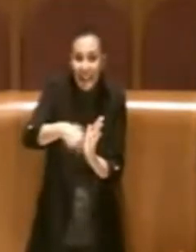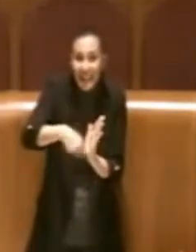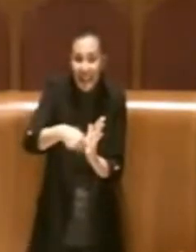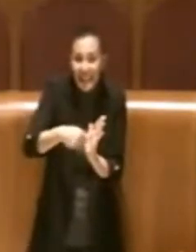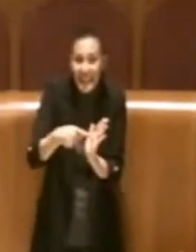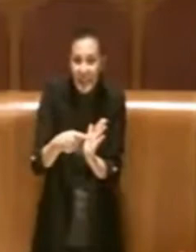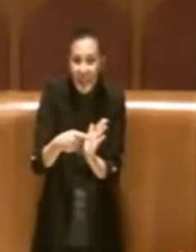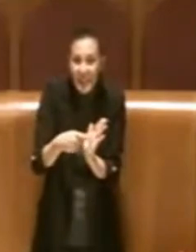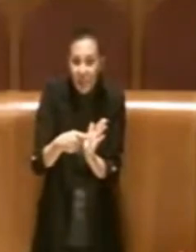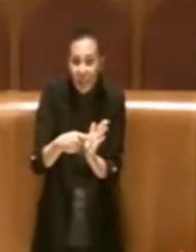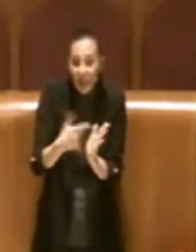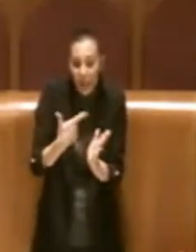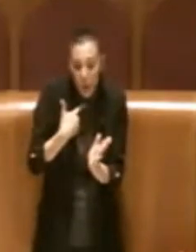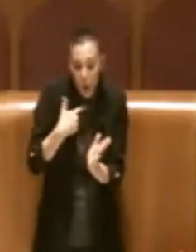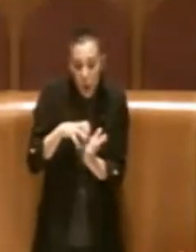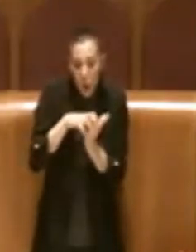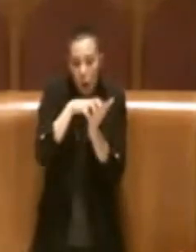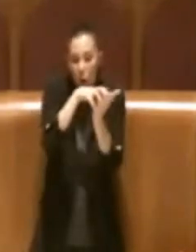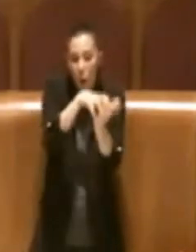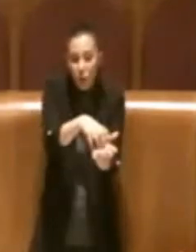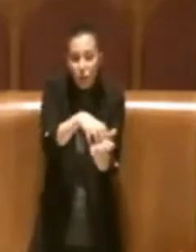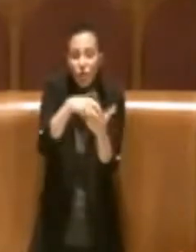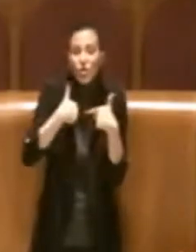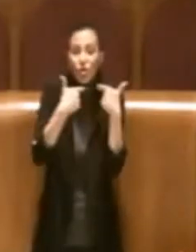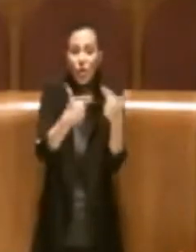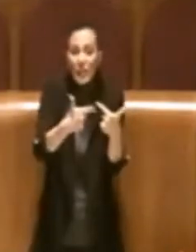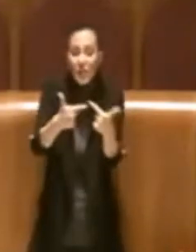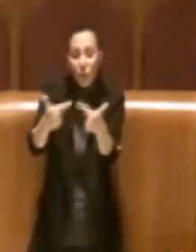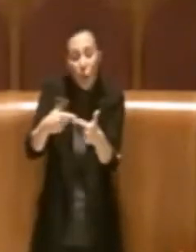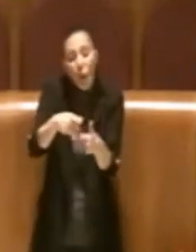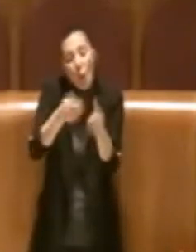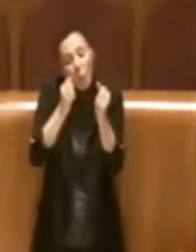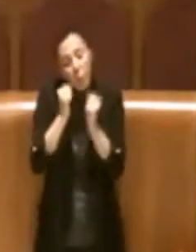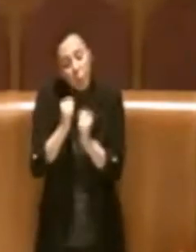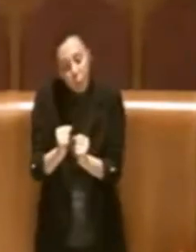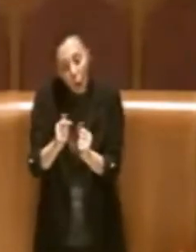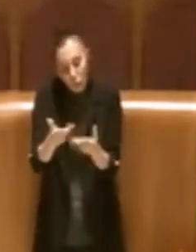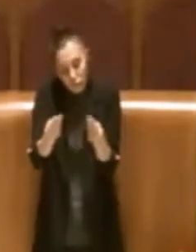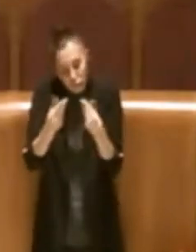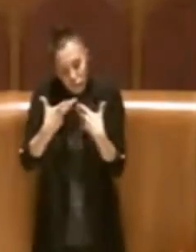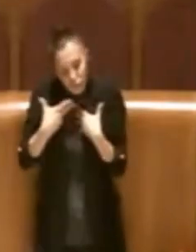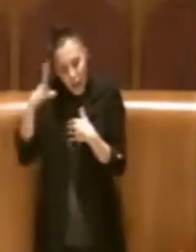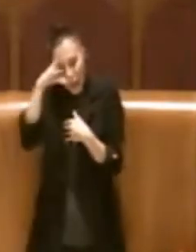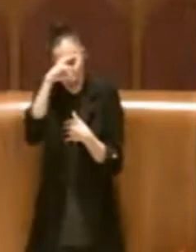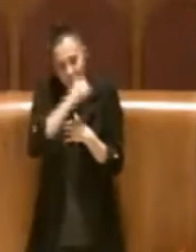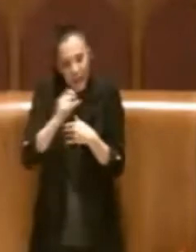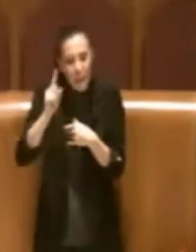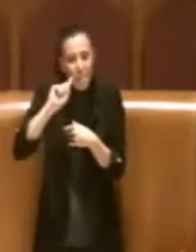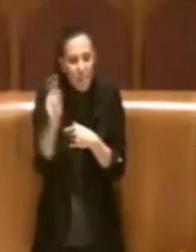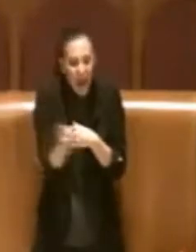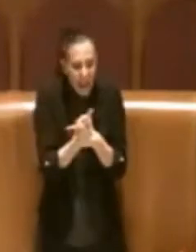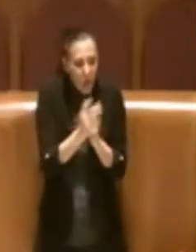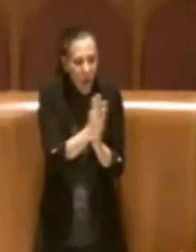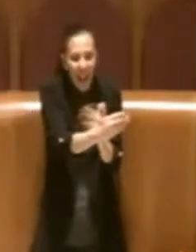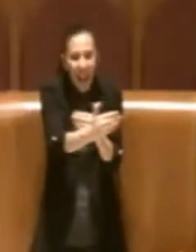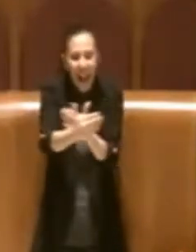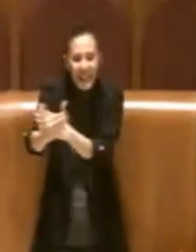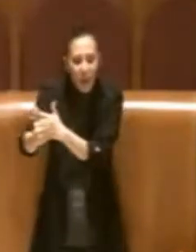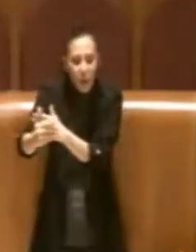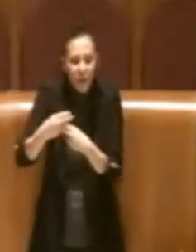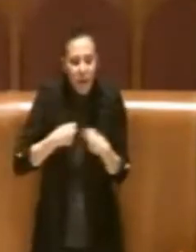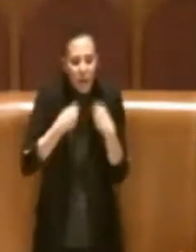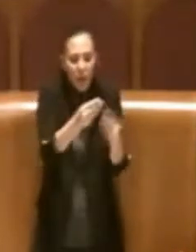propagamento di concessioni, che potrebbe aiutare a capire meglio, per ogni categoria di